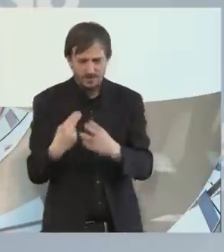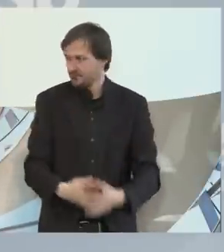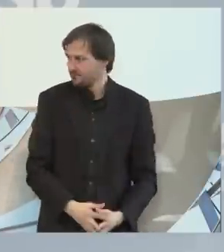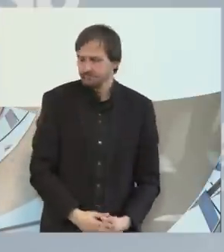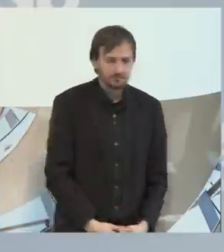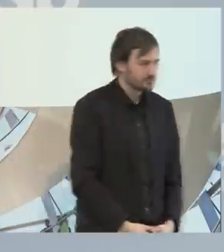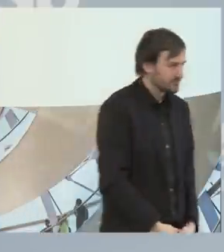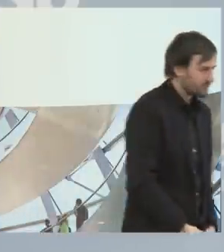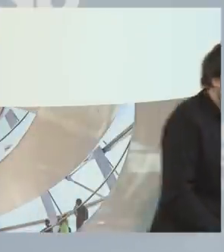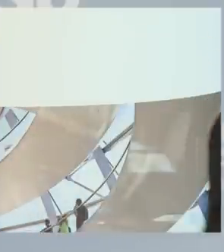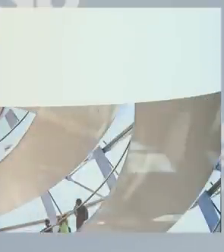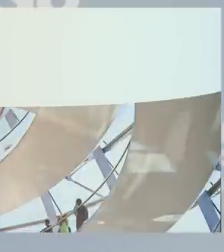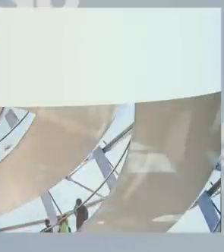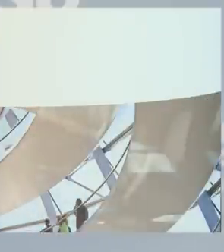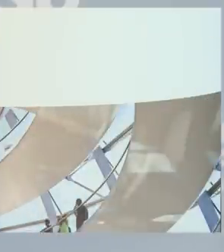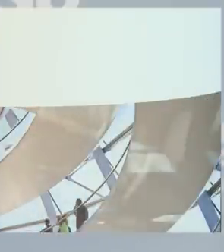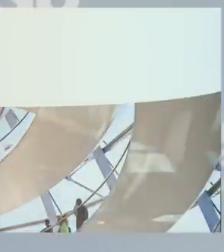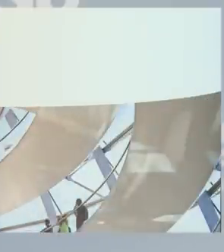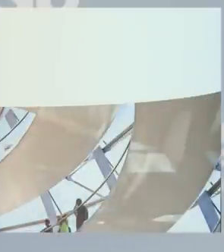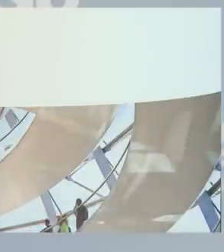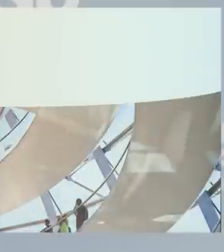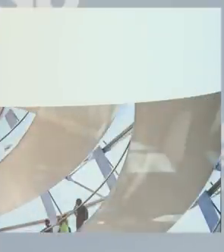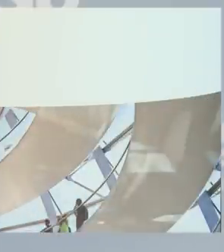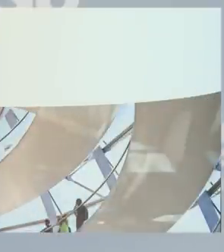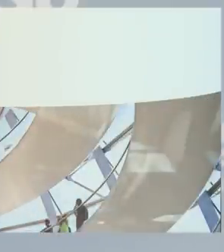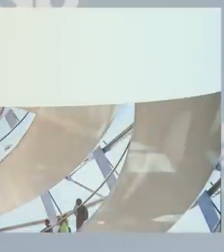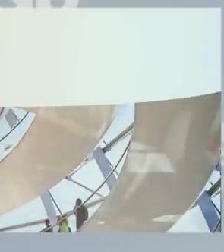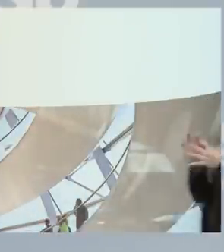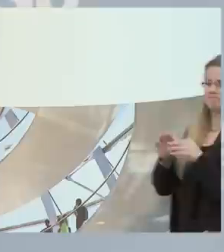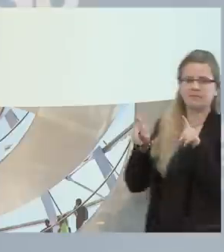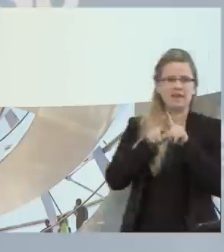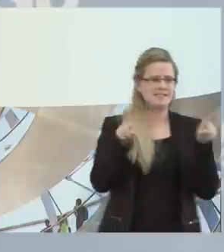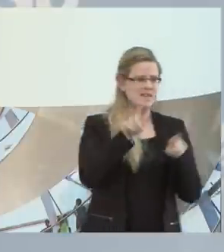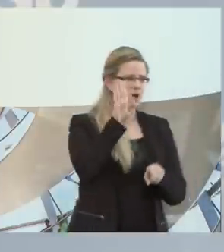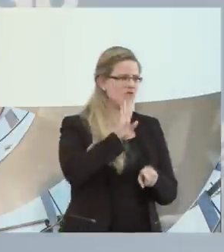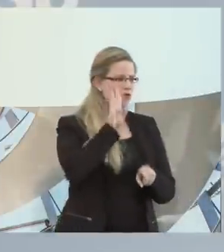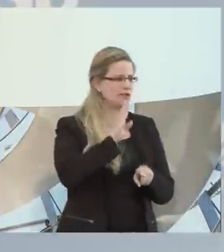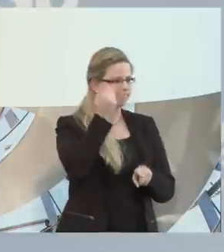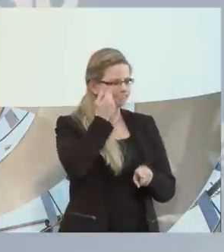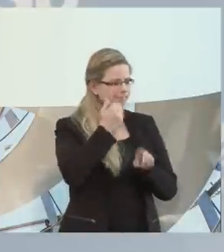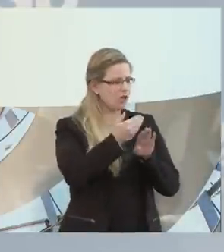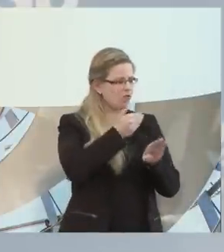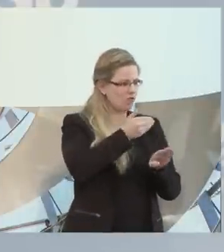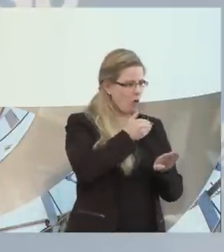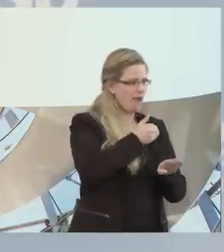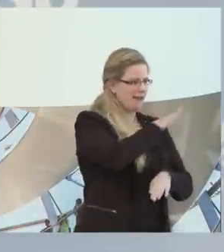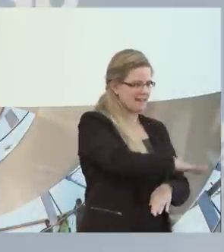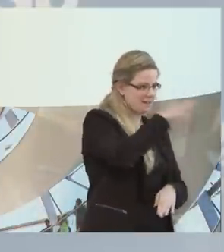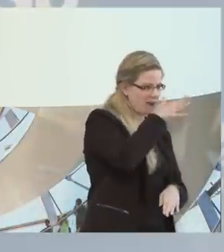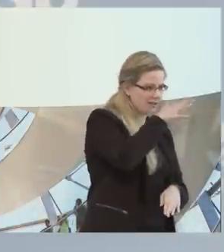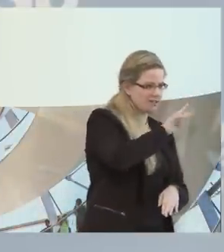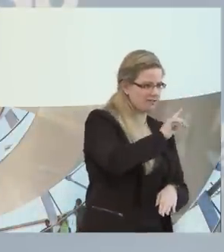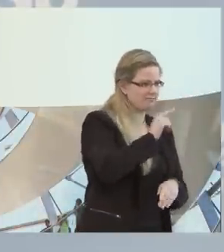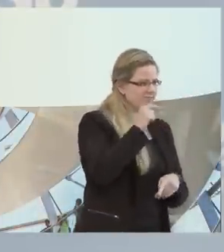ich, bevor ich zum Wohnen komme, einen Satz zur Kita und einen zur Schule sage, weil das Wohnen fängt ja an mit der Geburt. Man ist zu Hause,